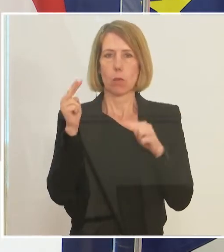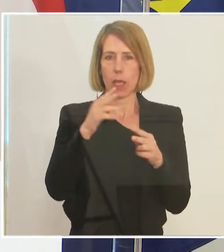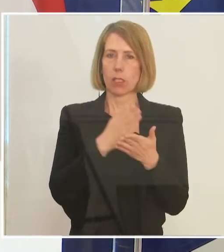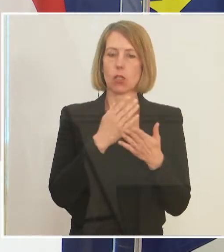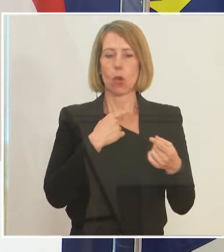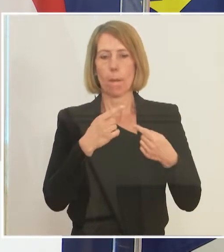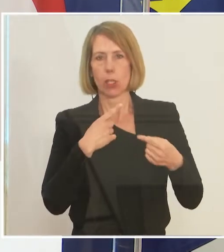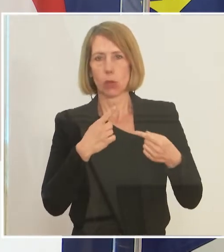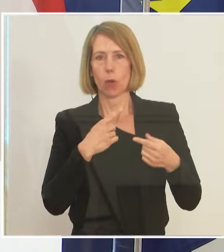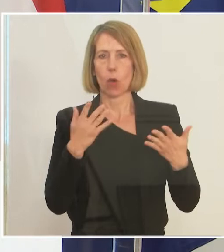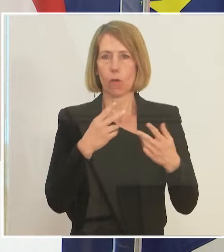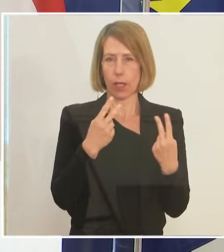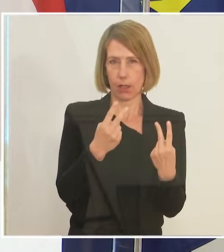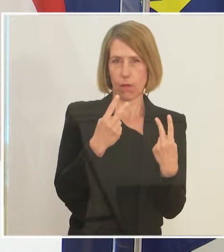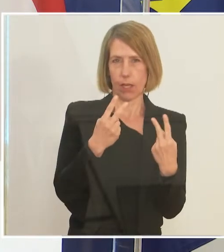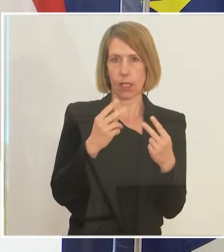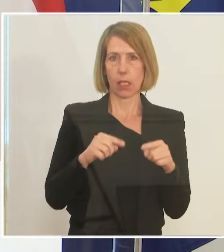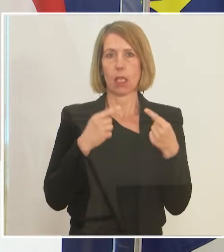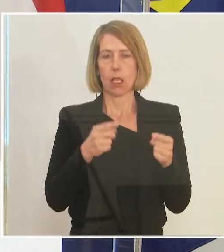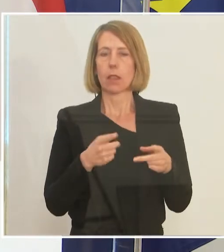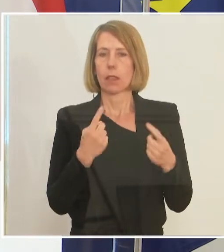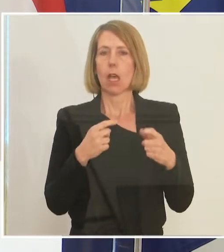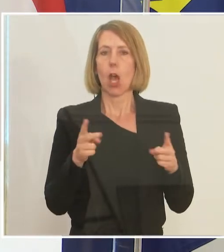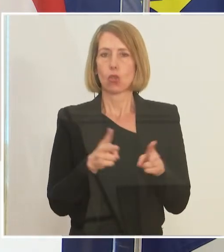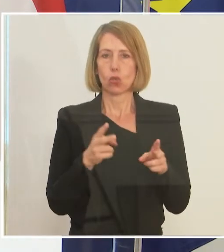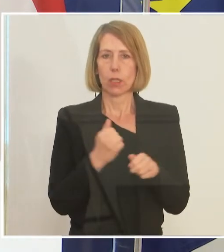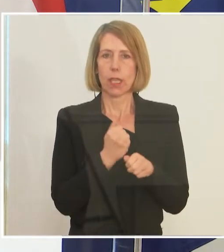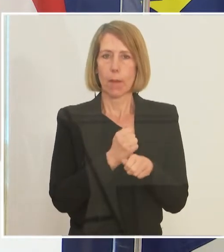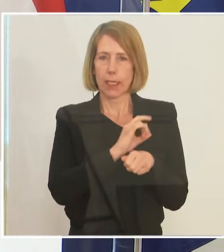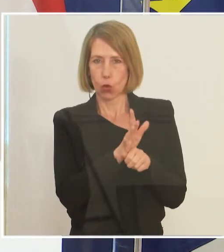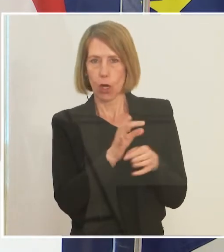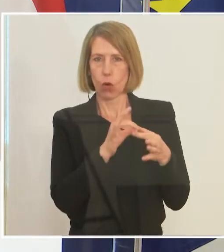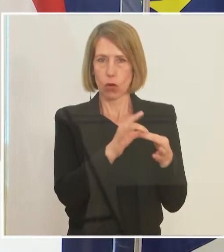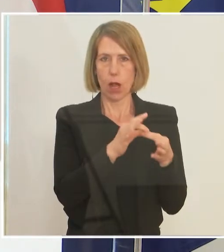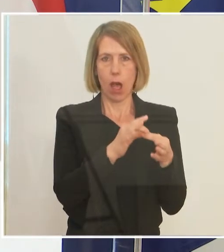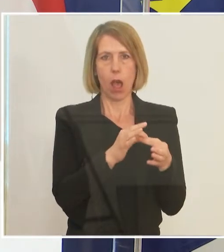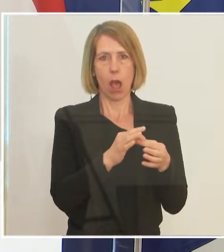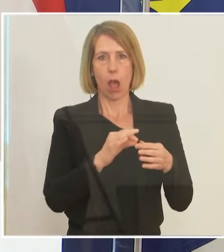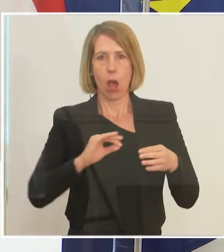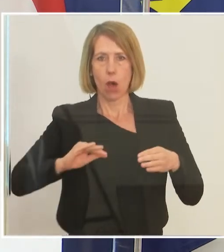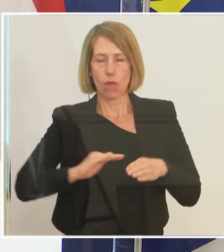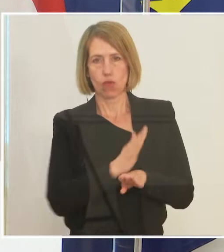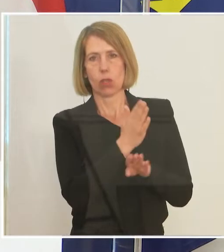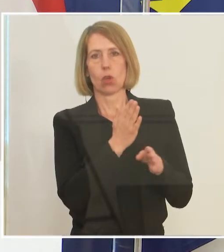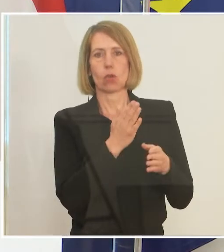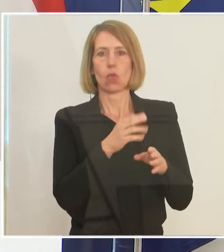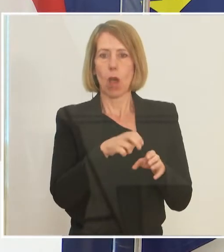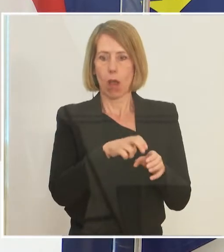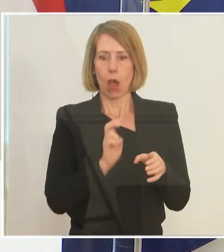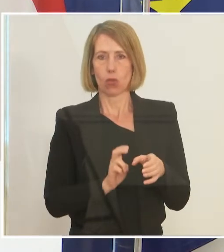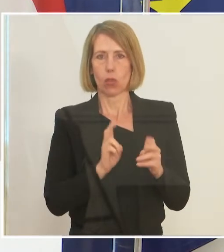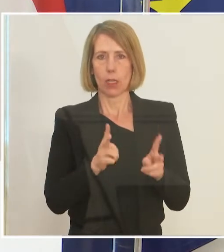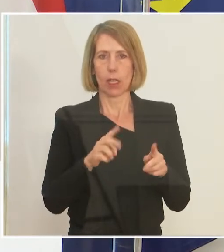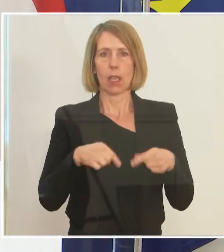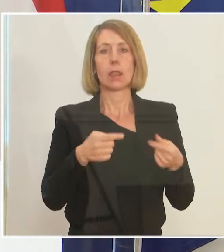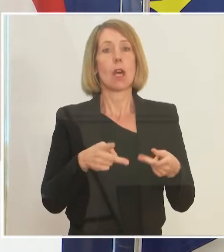sind, um eben aus dieser Kurzarbeit, Corona-Kurzarbeit konjunkturgerecht auszusteigen in einer Phase